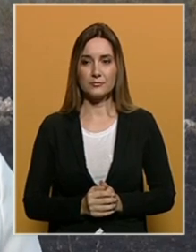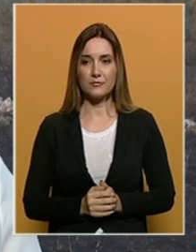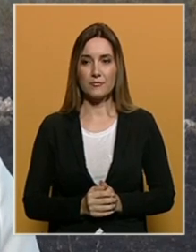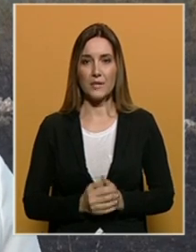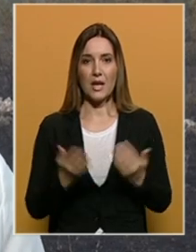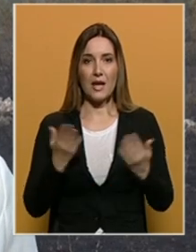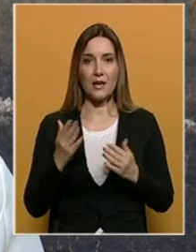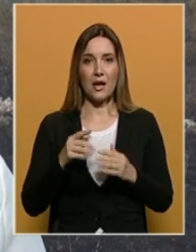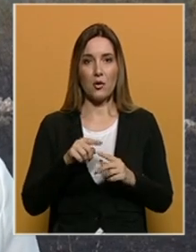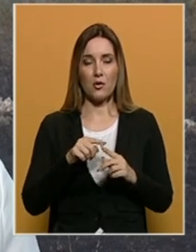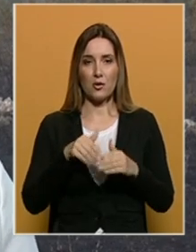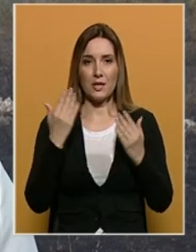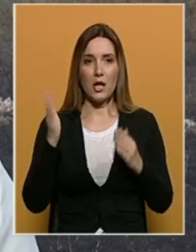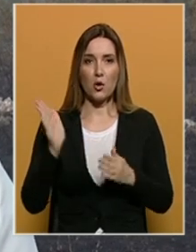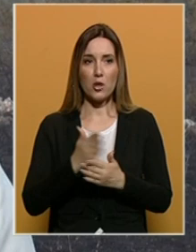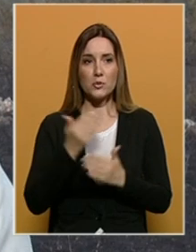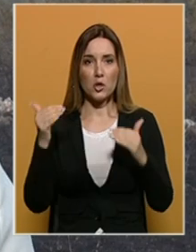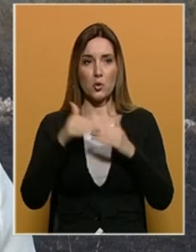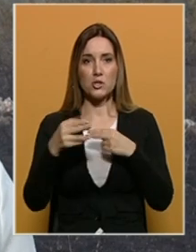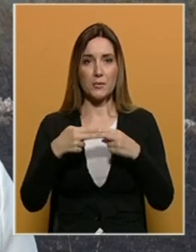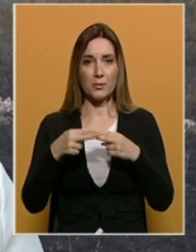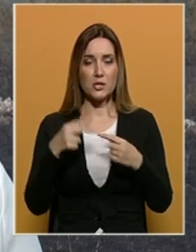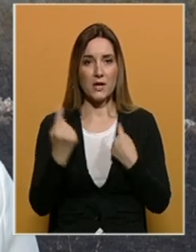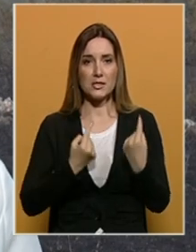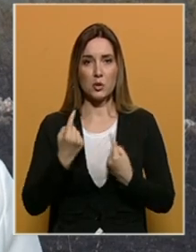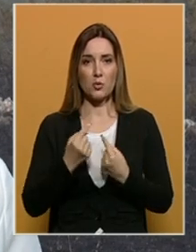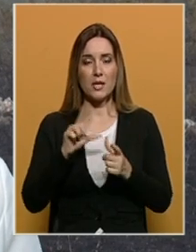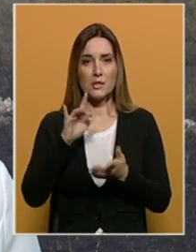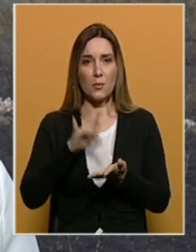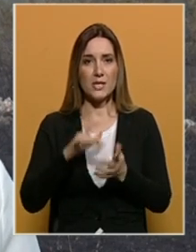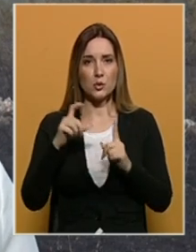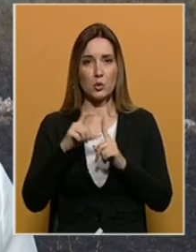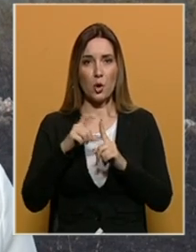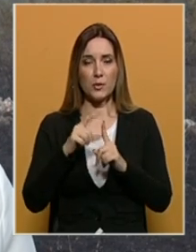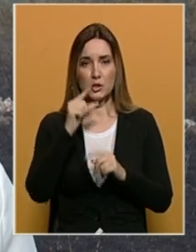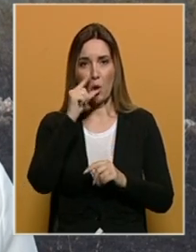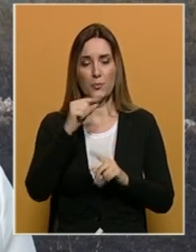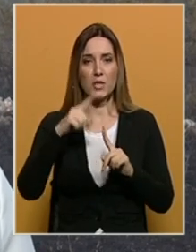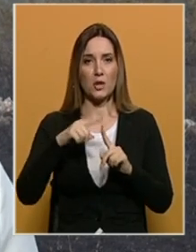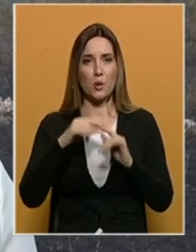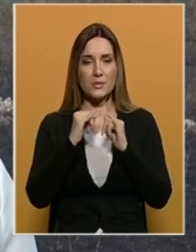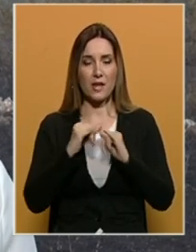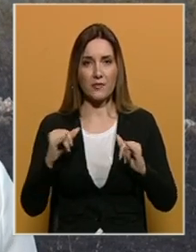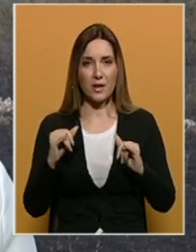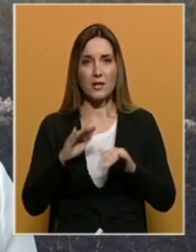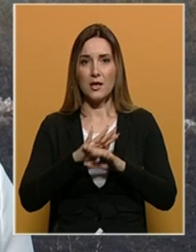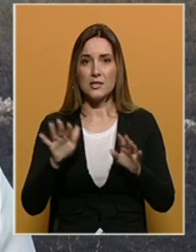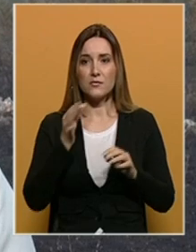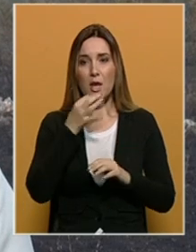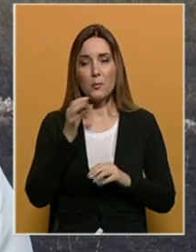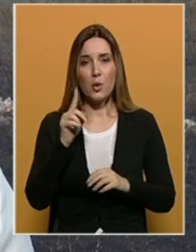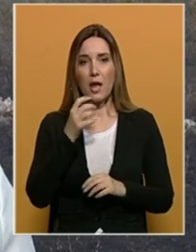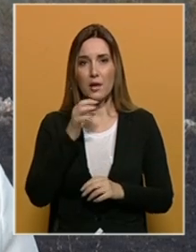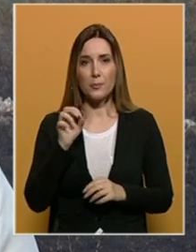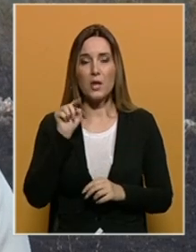Kako dan odmiče i noć se približava, situacija u mjestu Dobrići u općini Tomislavgrad sve je bolja i